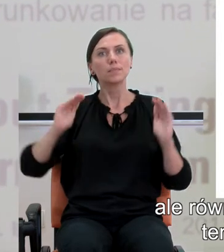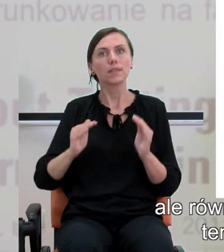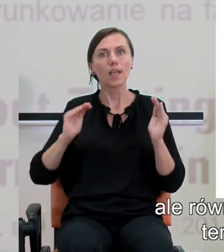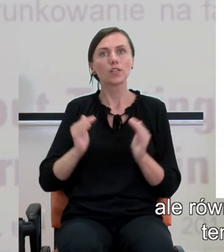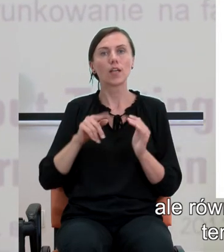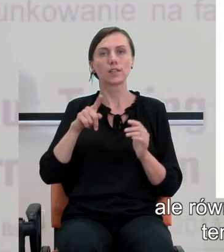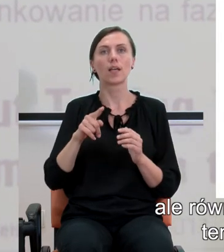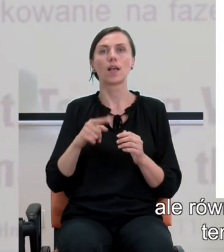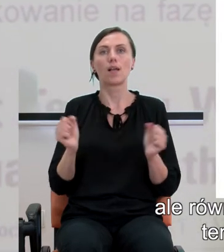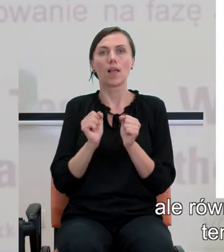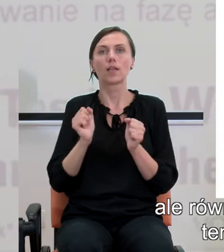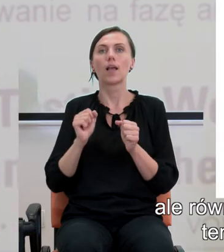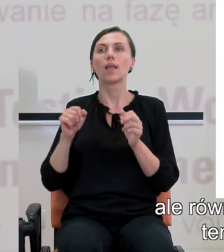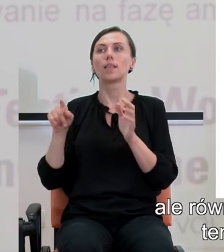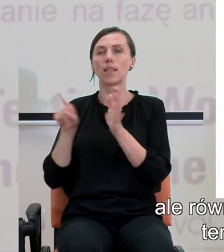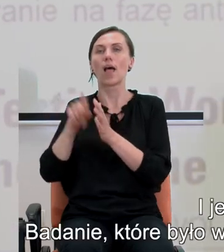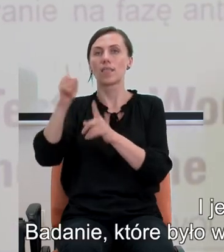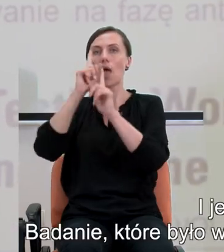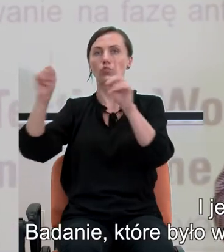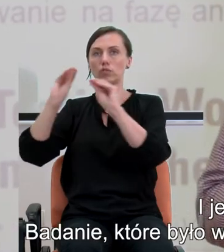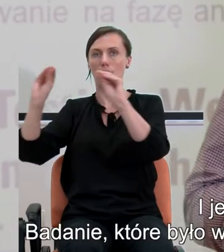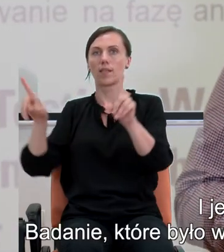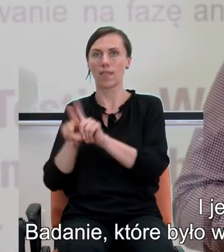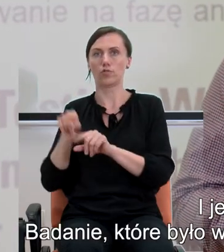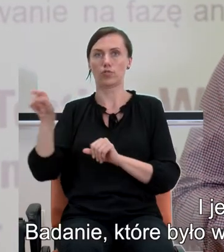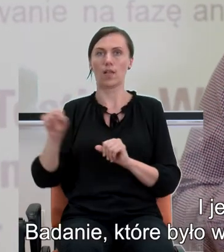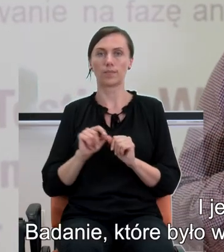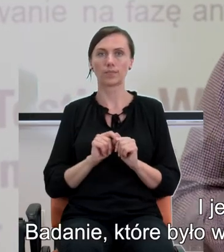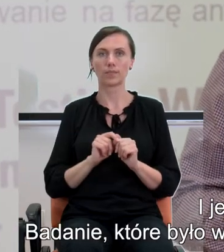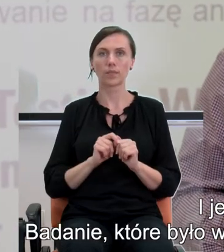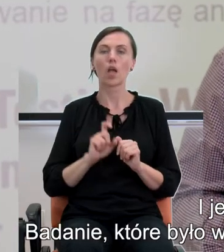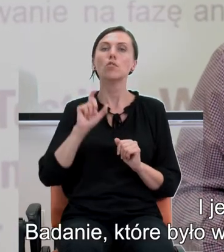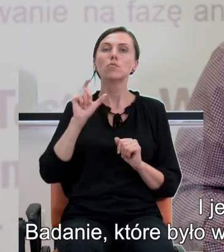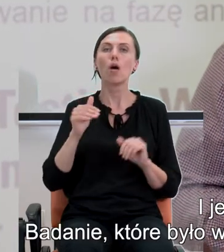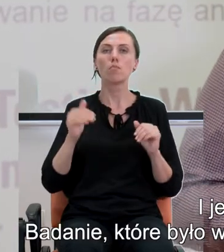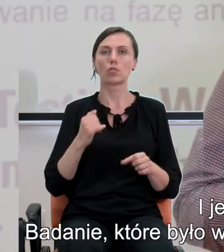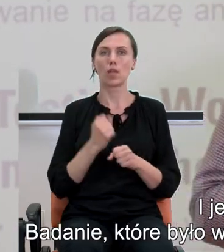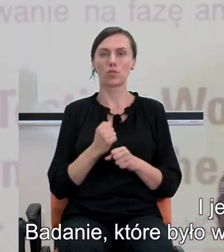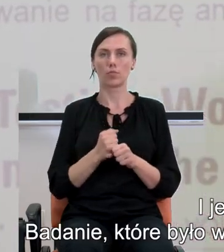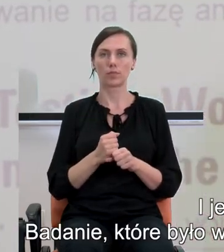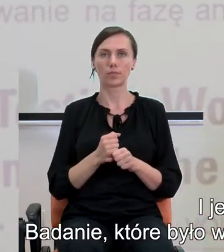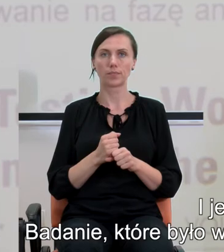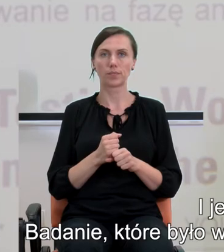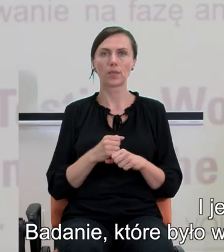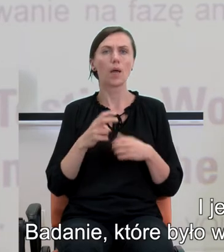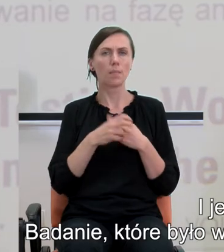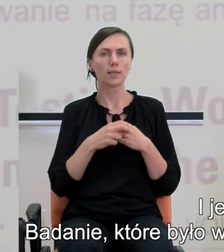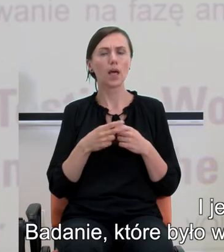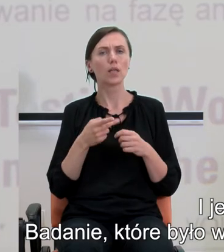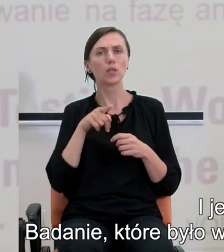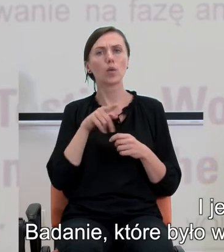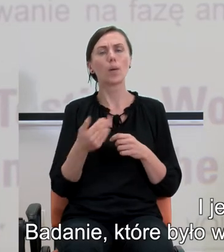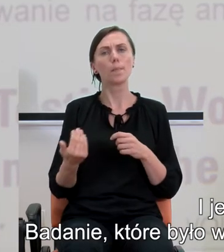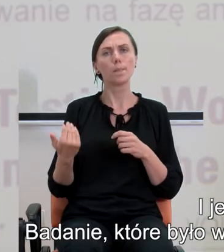również w przypadku nauczycieli. i jeszcze jeden wynik. Co można zrobić? Badanie, które było